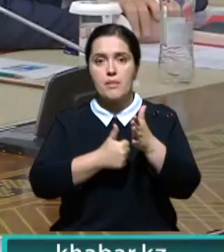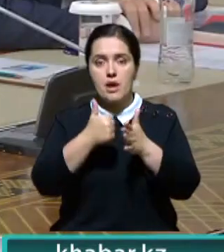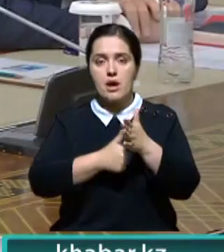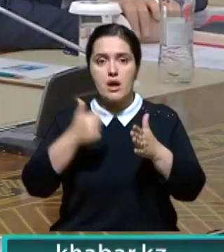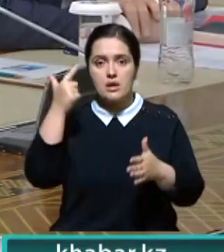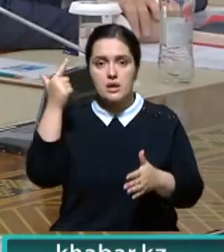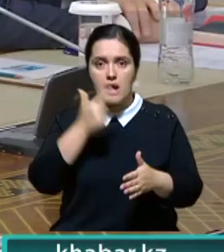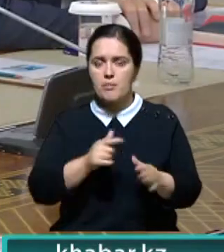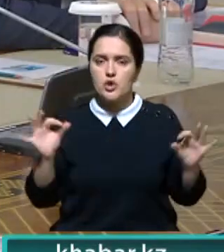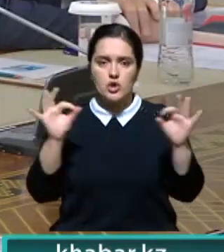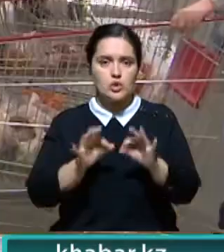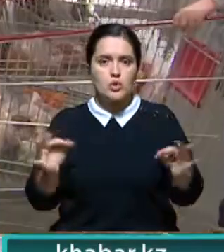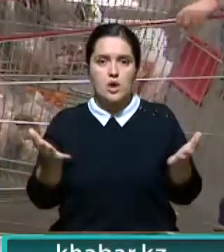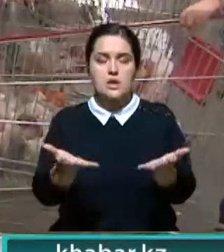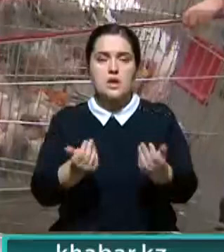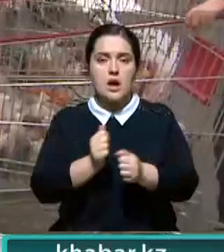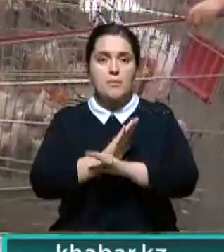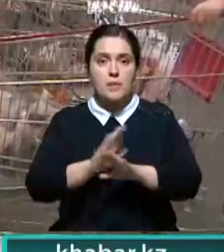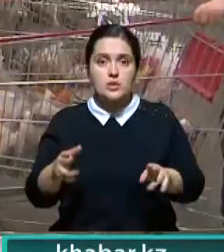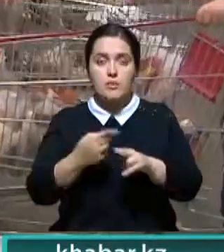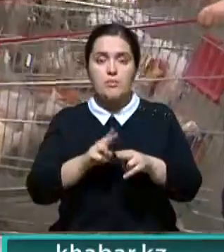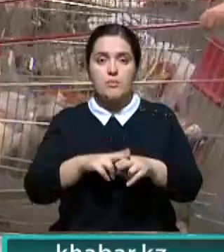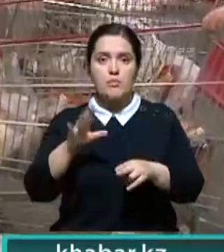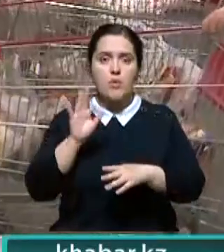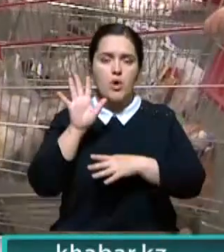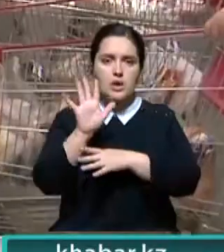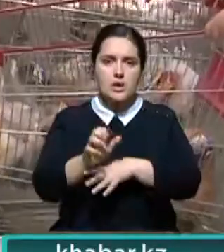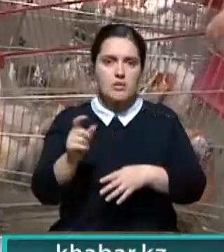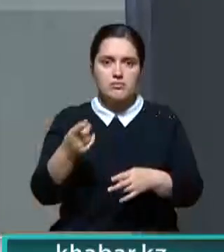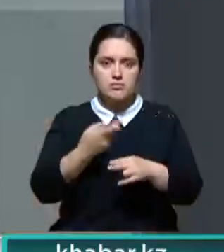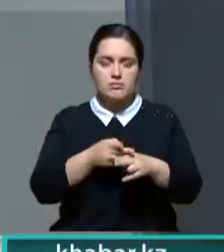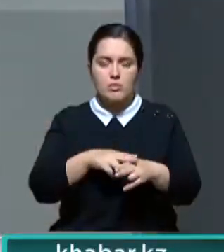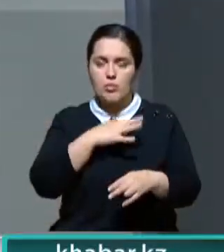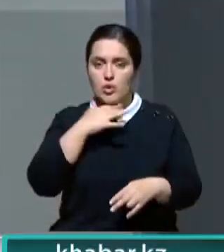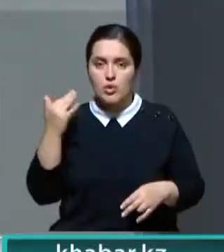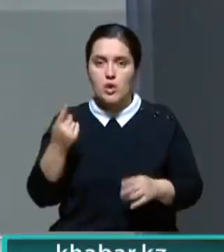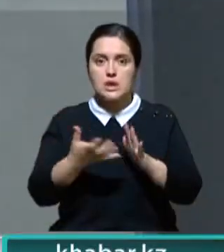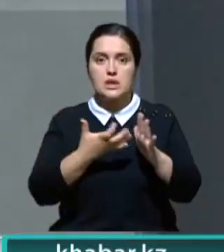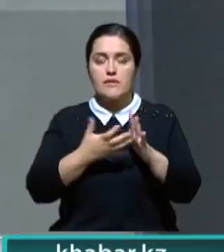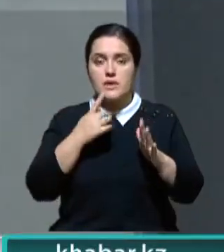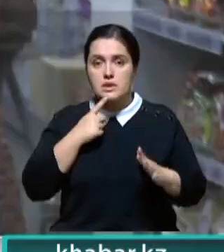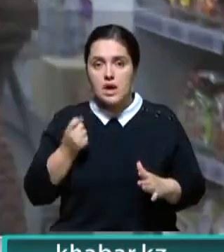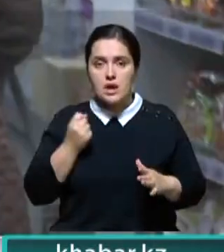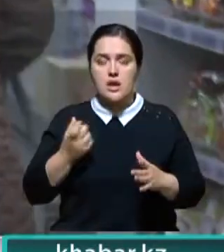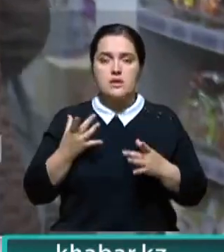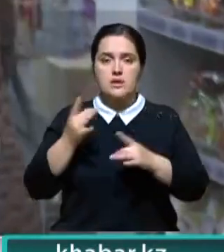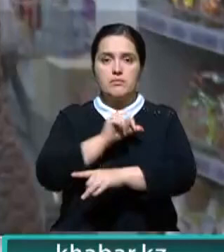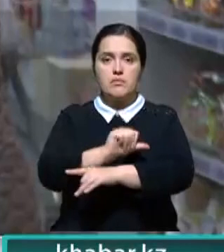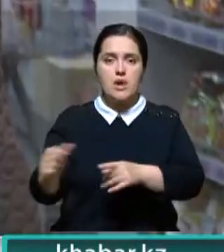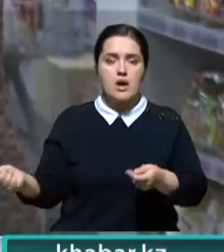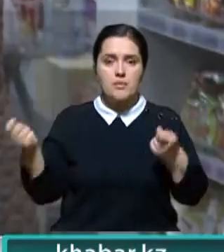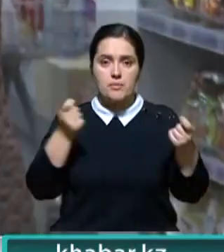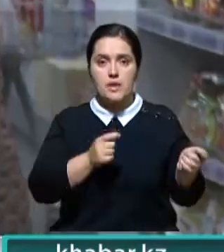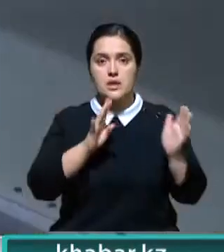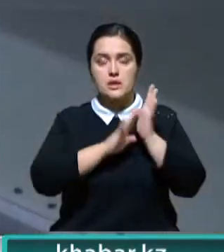президента сегодня никто не получил. Да и судя по градусу, критики не за что. В стране дефицит сахара, зависимость от импортного белого песка